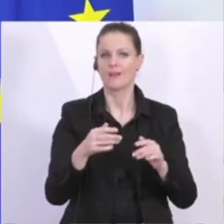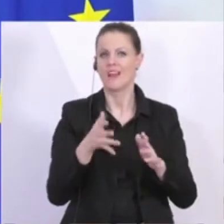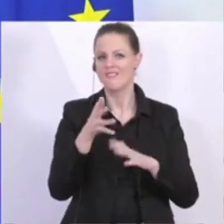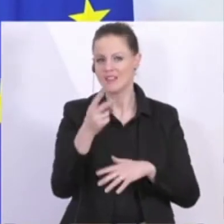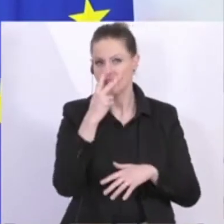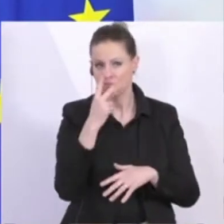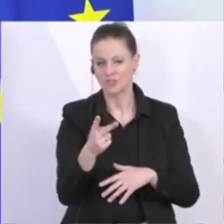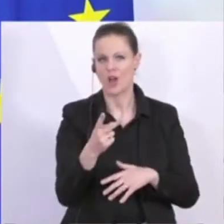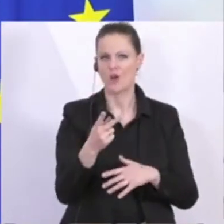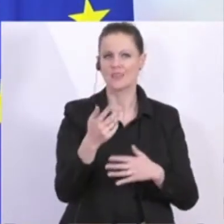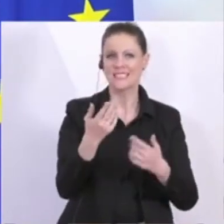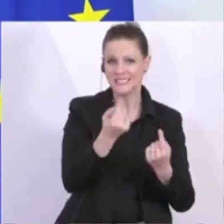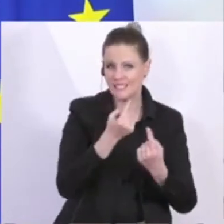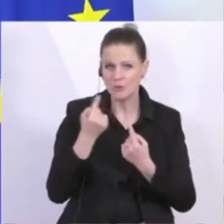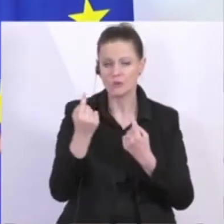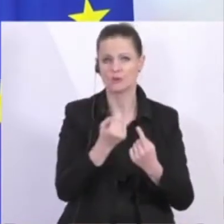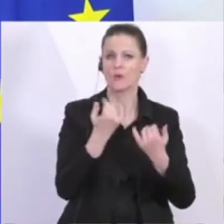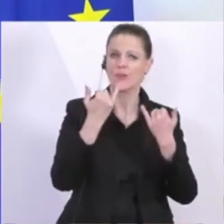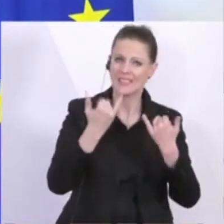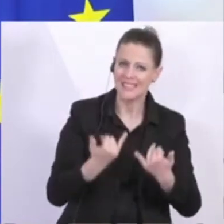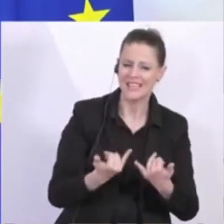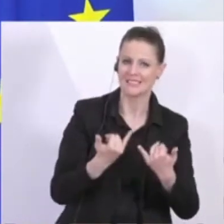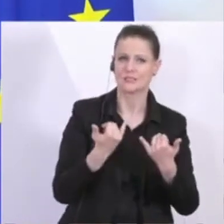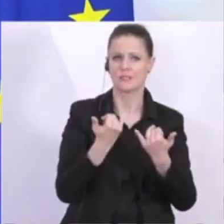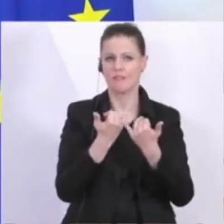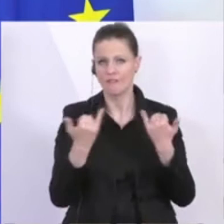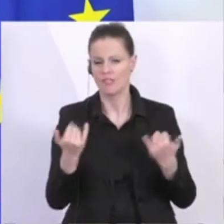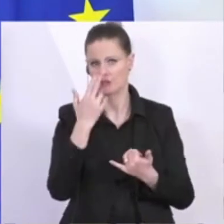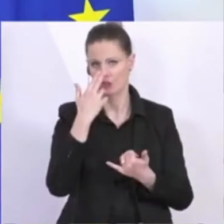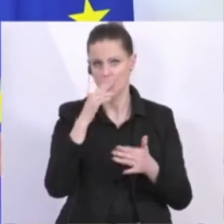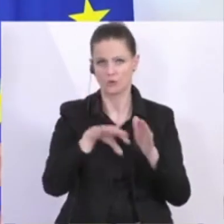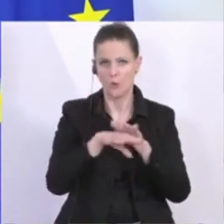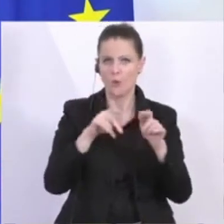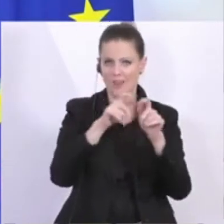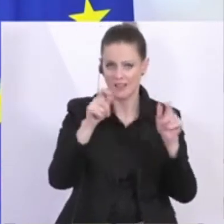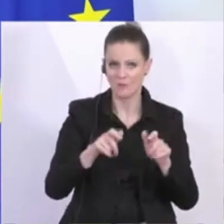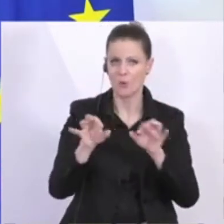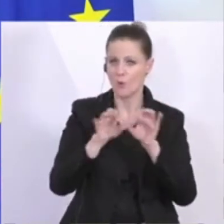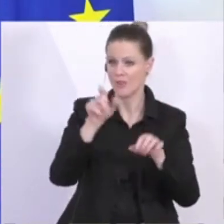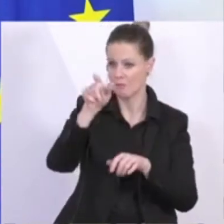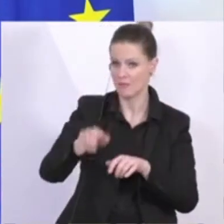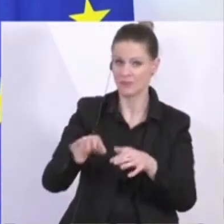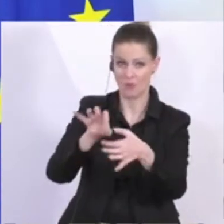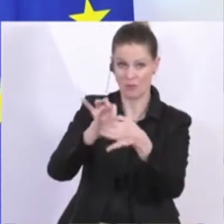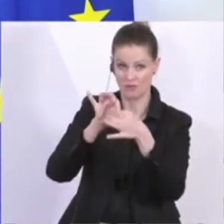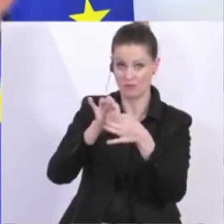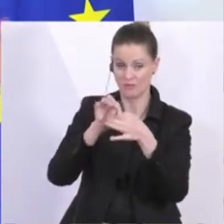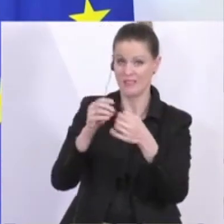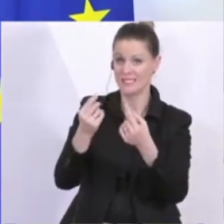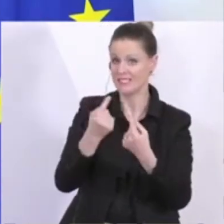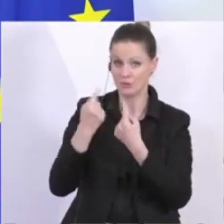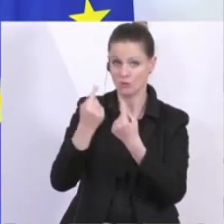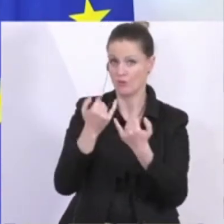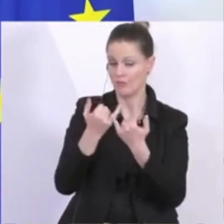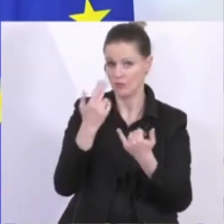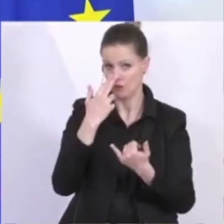jeweilige Lage im Unternehmen beziehungsweise bei der betreffenden Person ist. Dazu